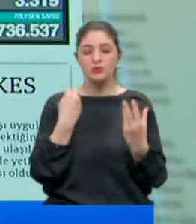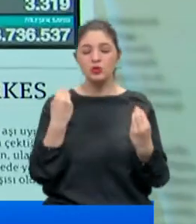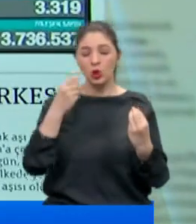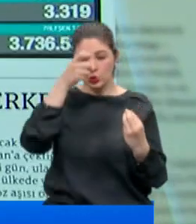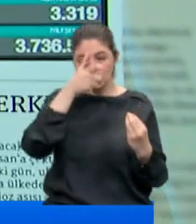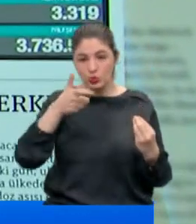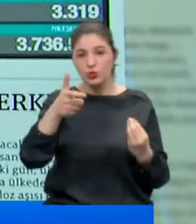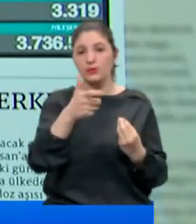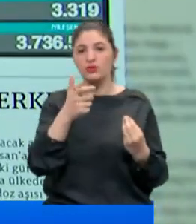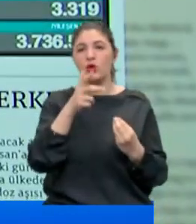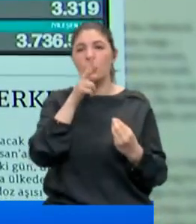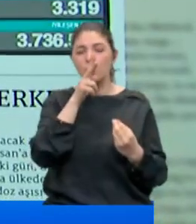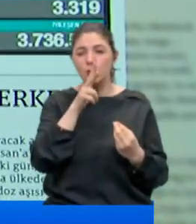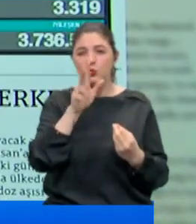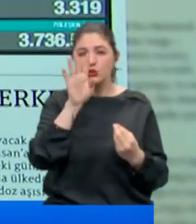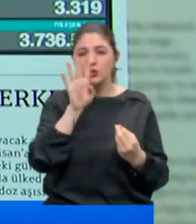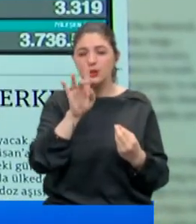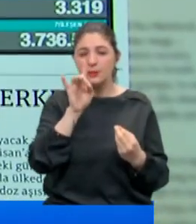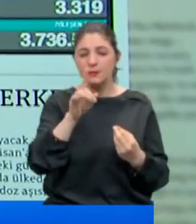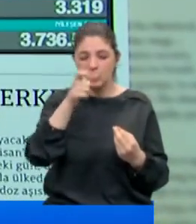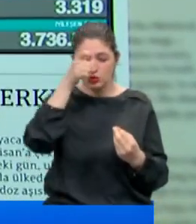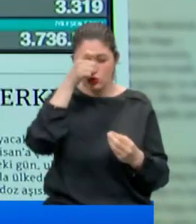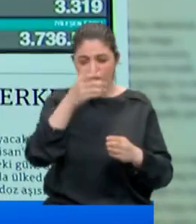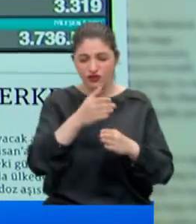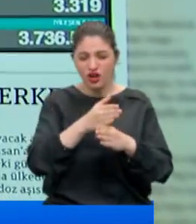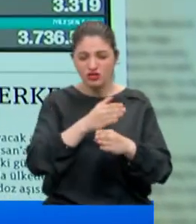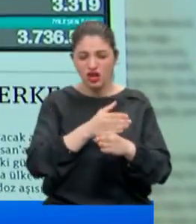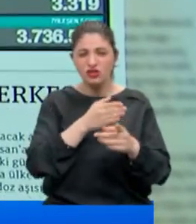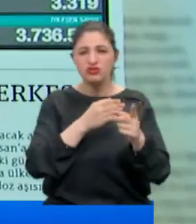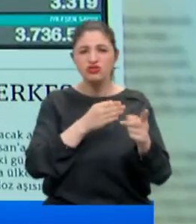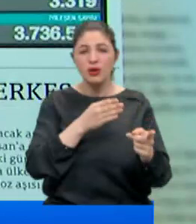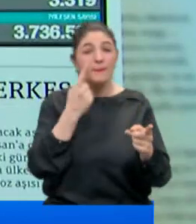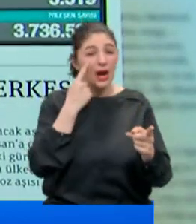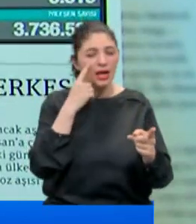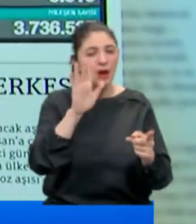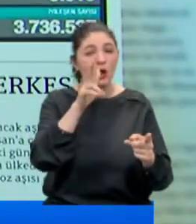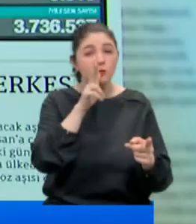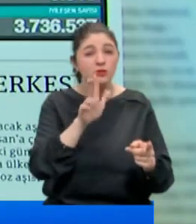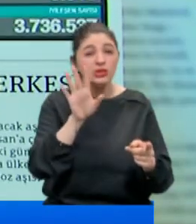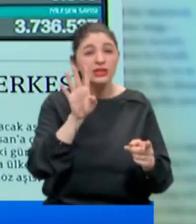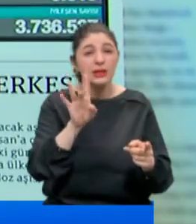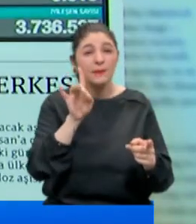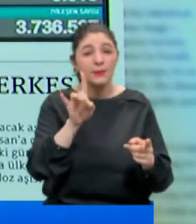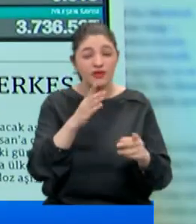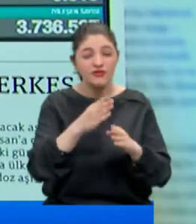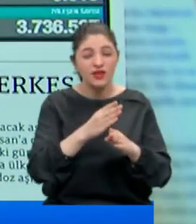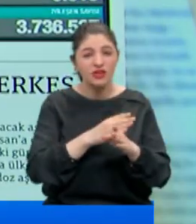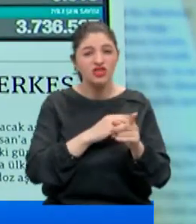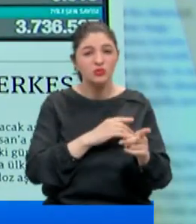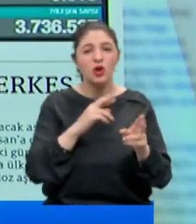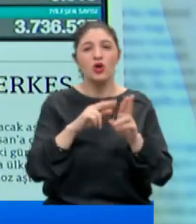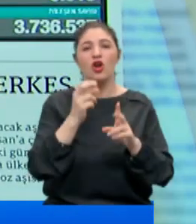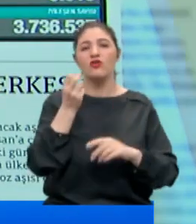ülkemizde 341 Türkiye Cumhuriyeti yurttaşı, bakın 341 yurttaşımız